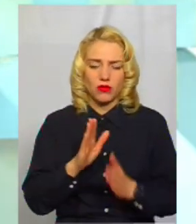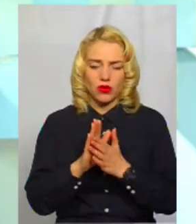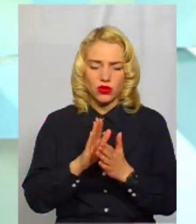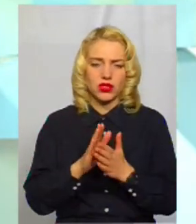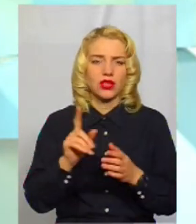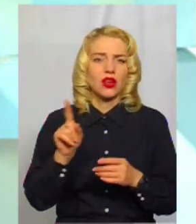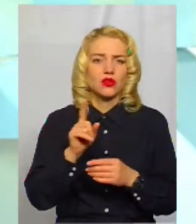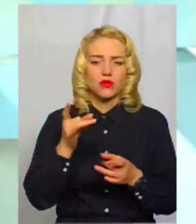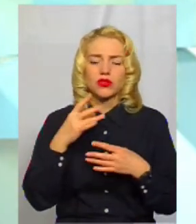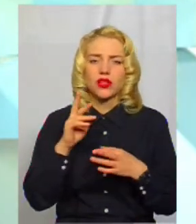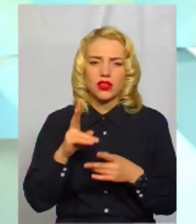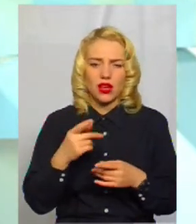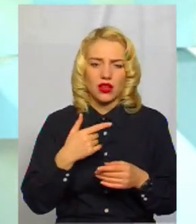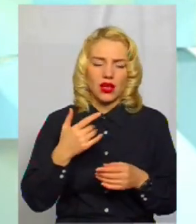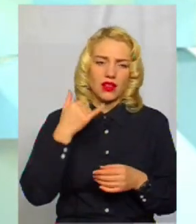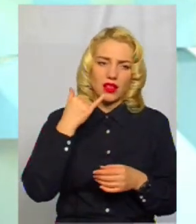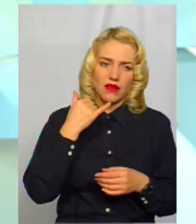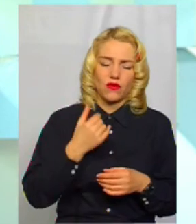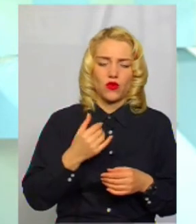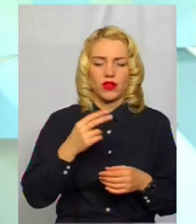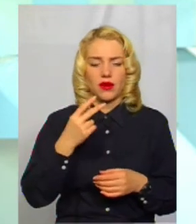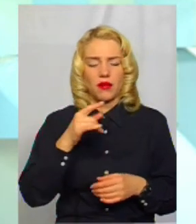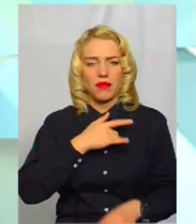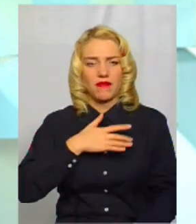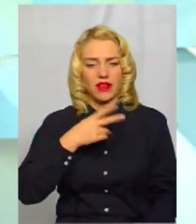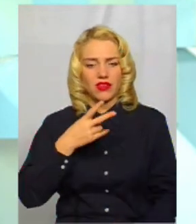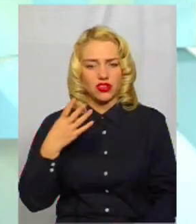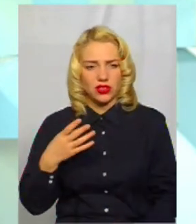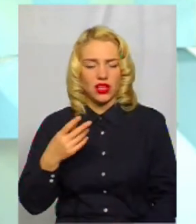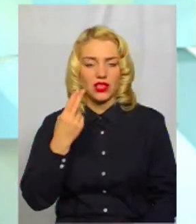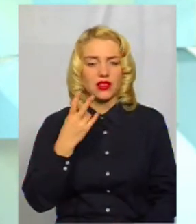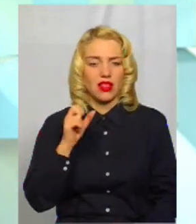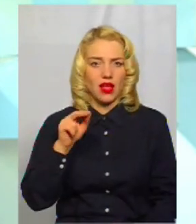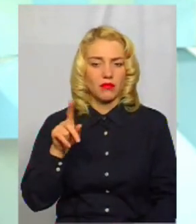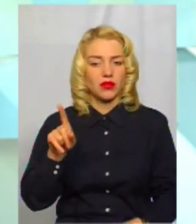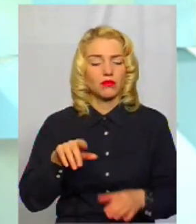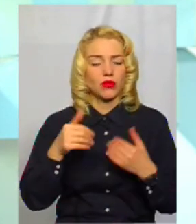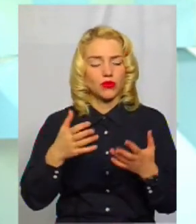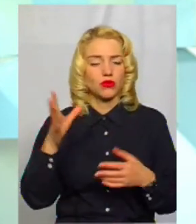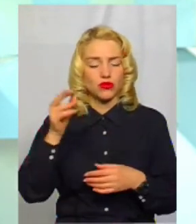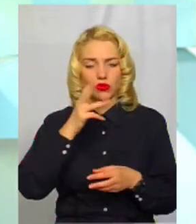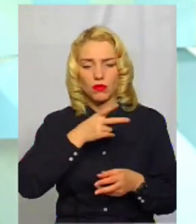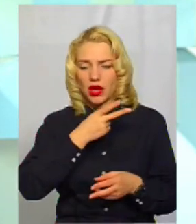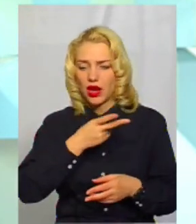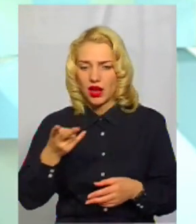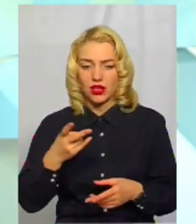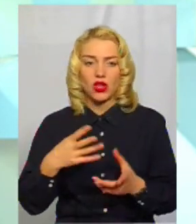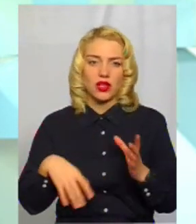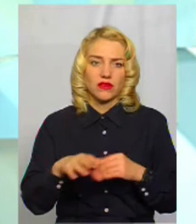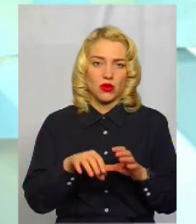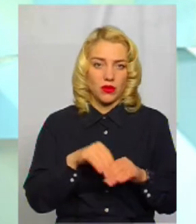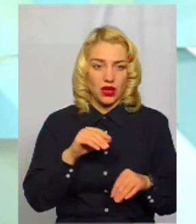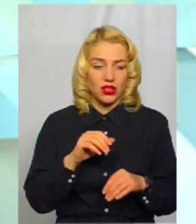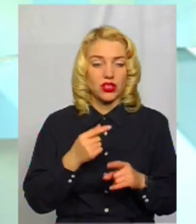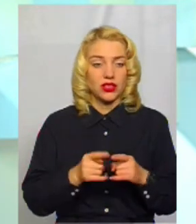телефону заходять ПРОВА24. Якщо в СНАП ти заходиш там, обов'язково тобі пропонують всі проєкти до перегляду, і ти обираєш.